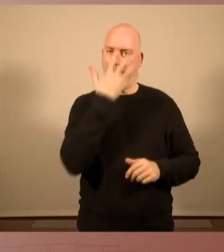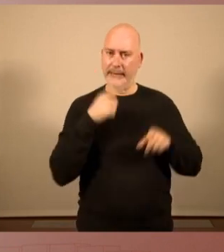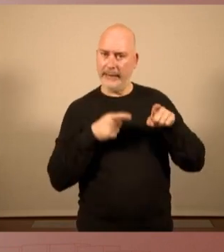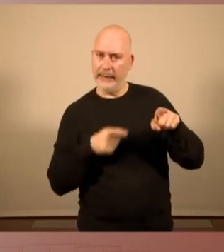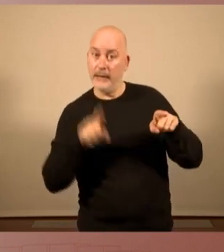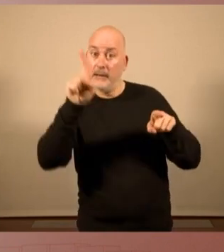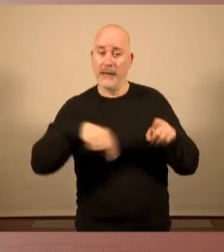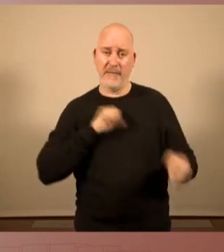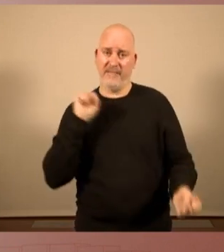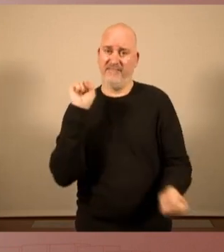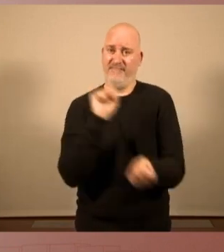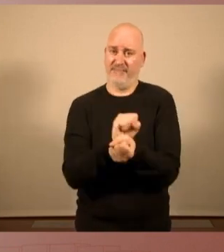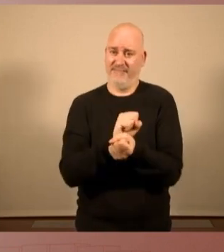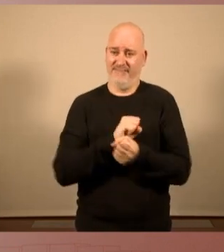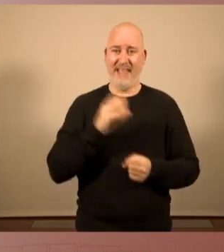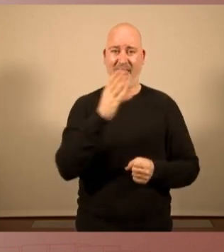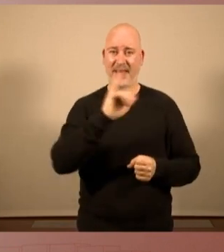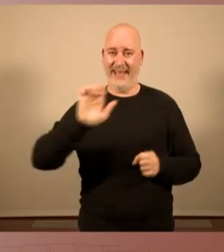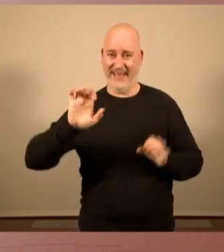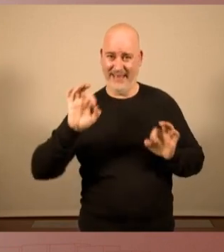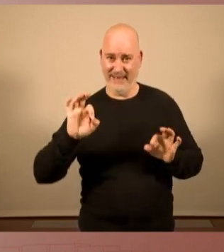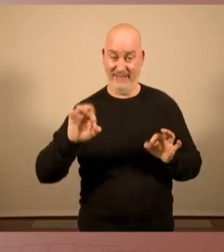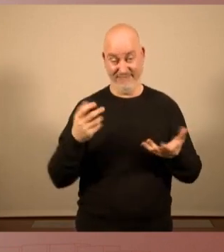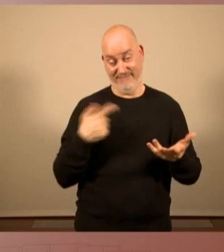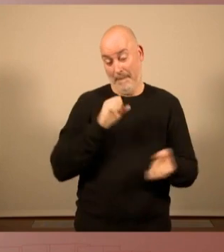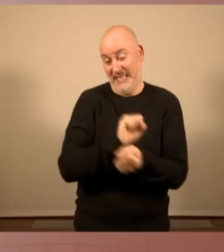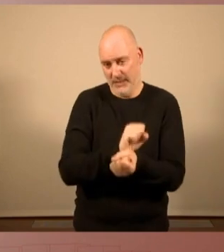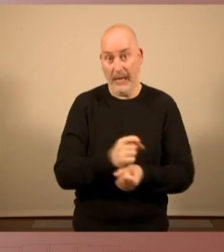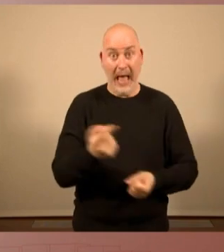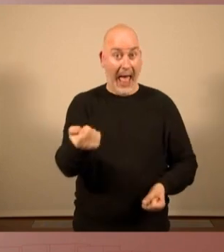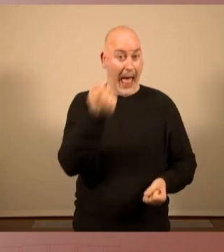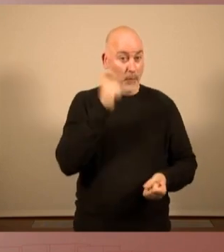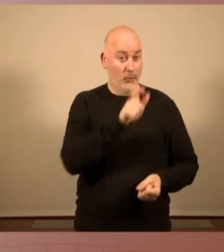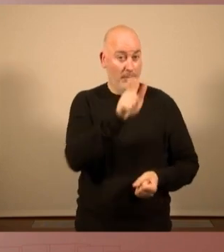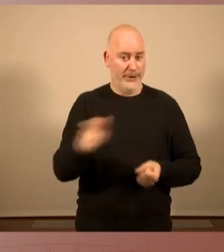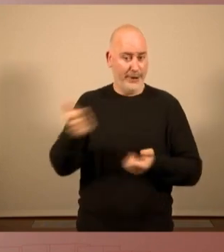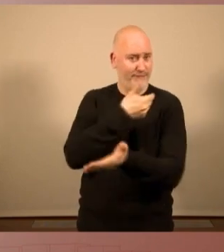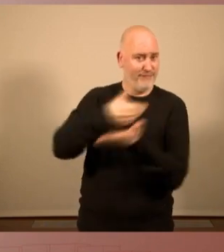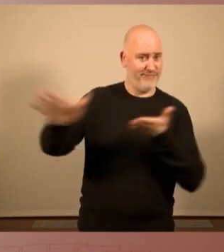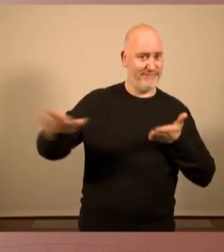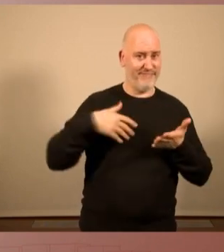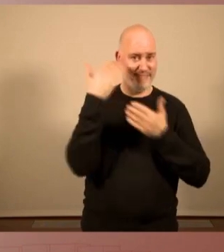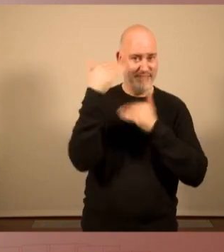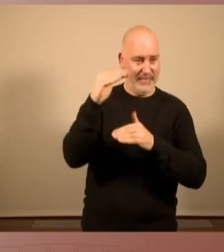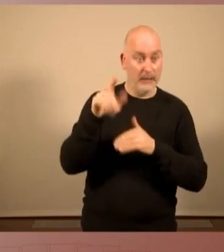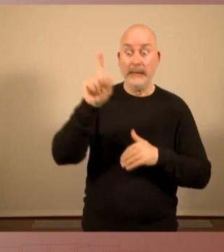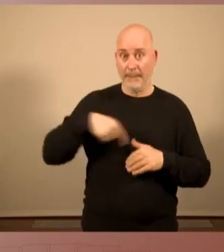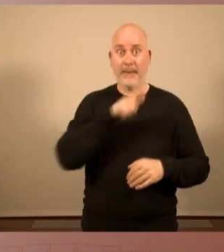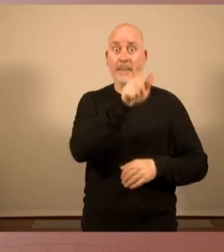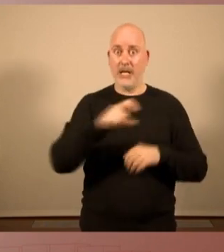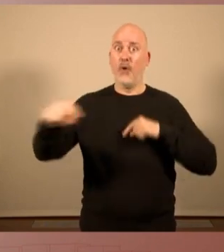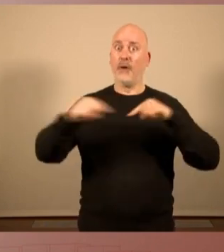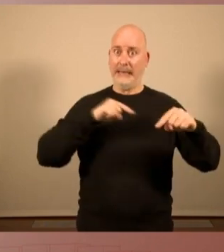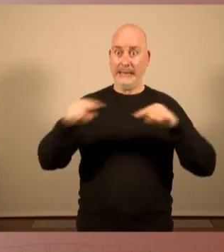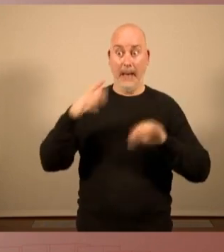les presons encobertes dels CIE, a les que esteu a punt de ser desnonades, a les que us organitzeu per evitar-ho, a les que esteu a punt de